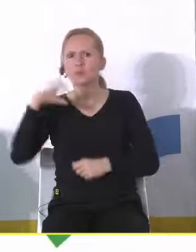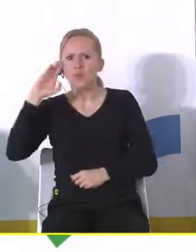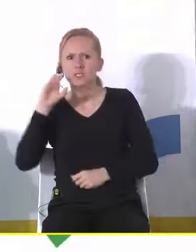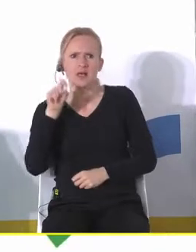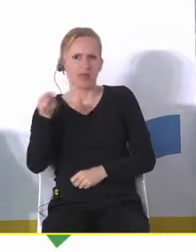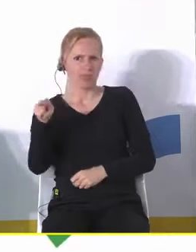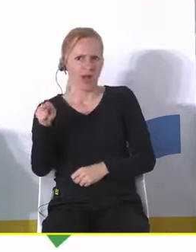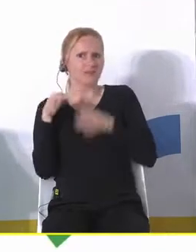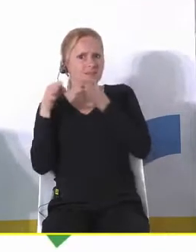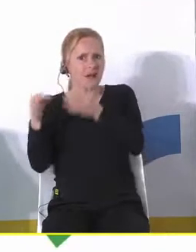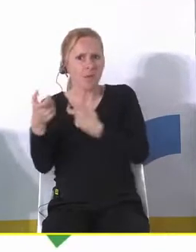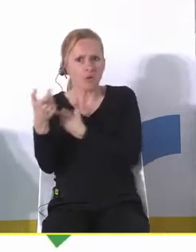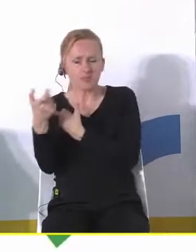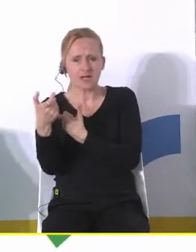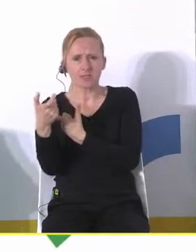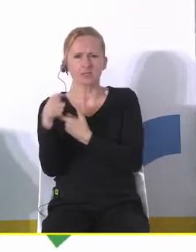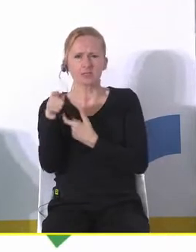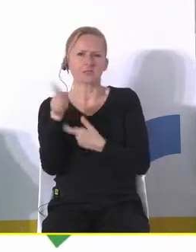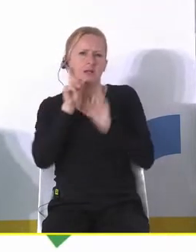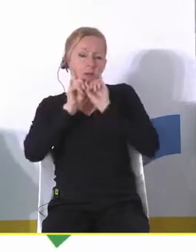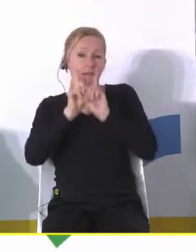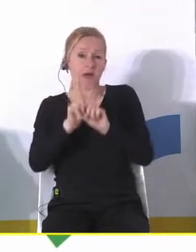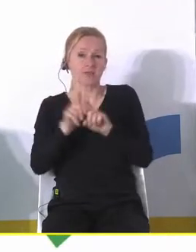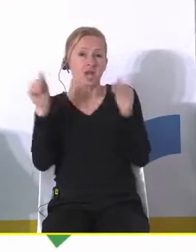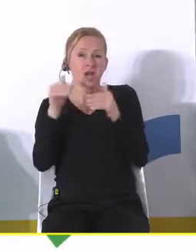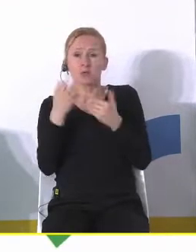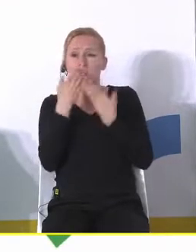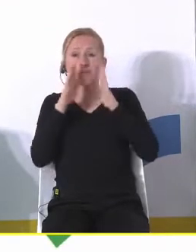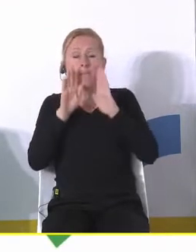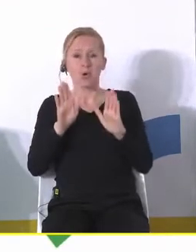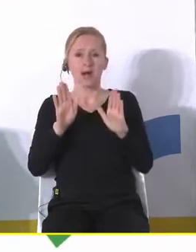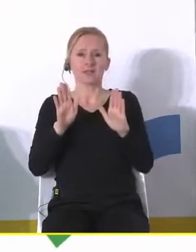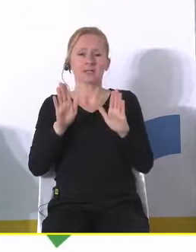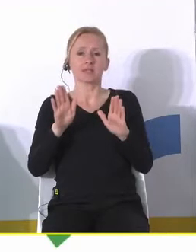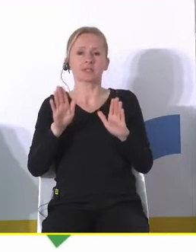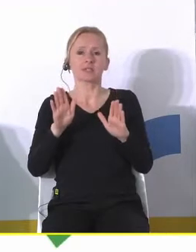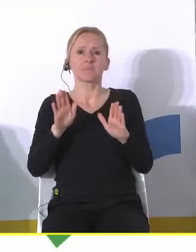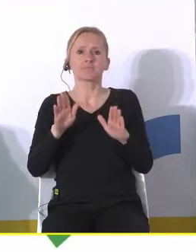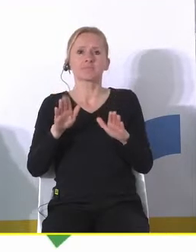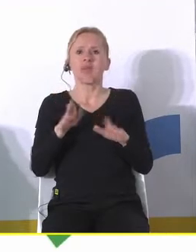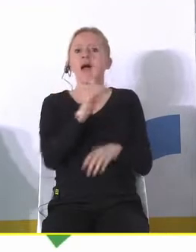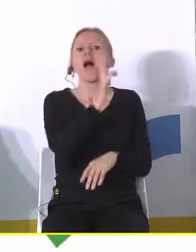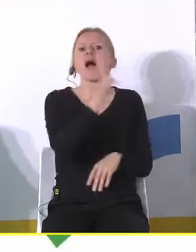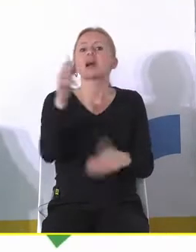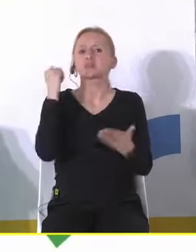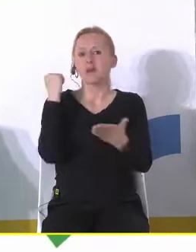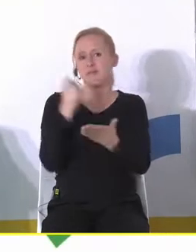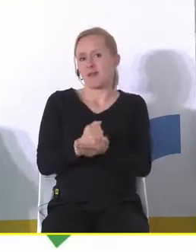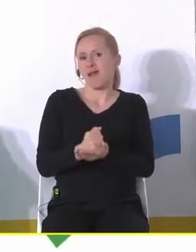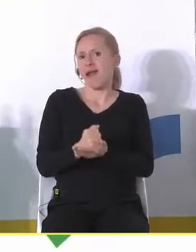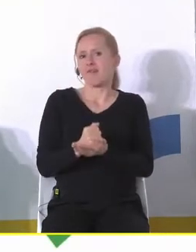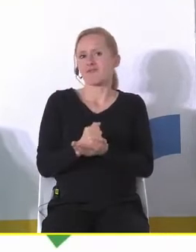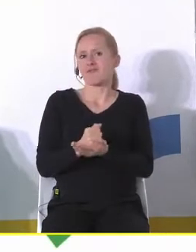przecież taki wóz strażacki to on w zasadzie mógłby zilustrować no niemalże każde prawo fizyki